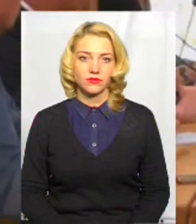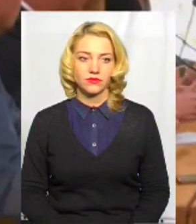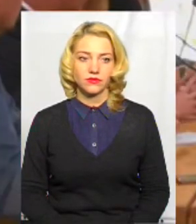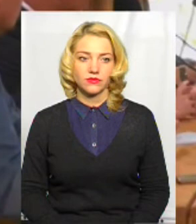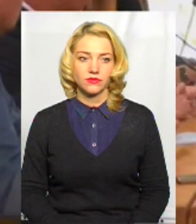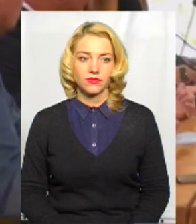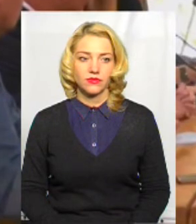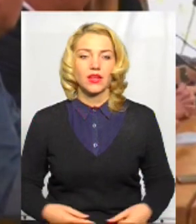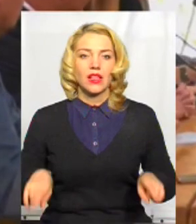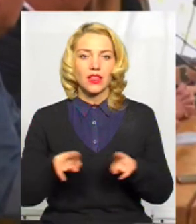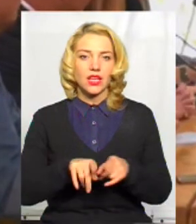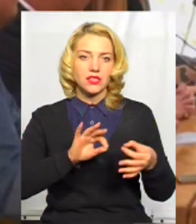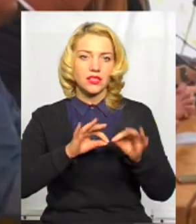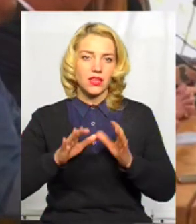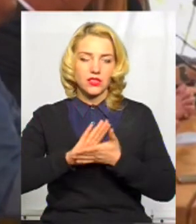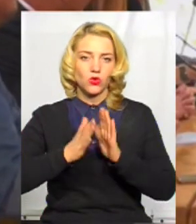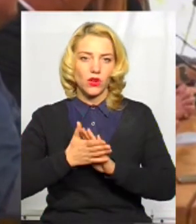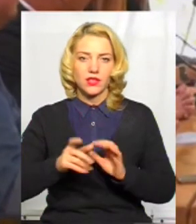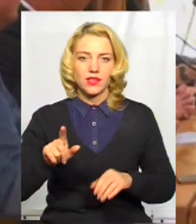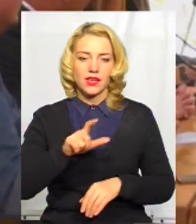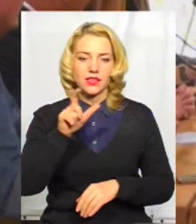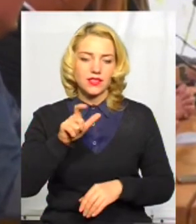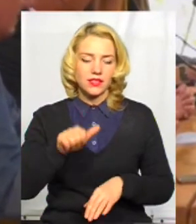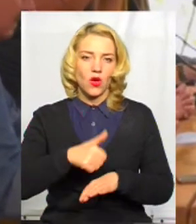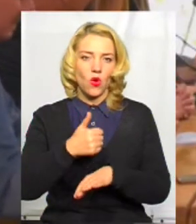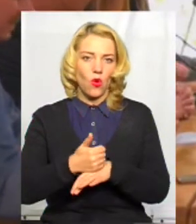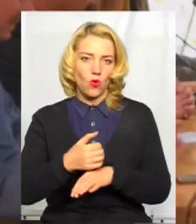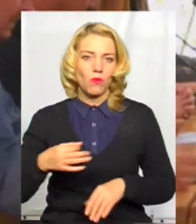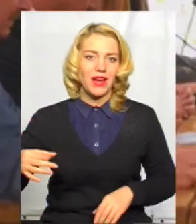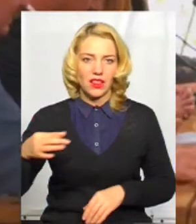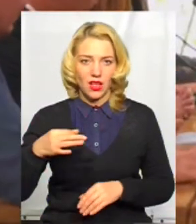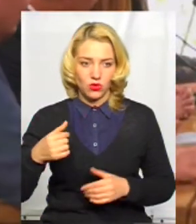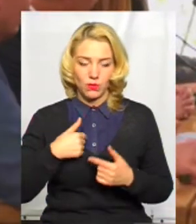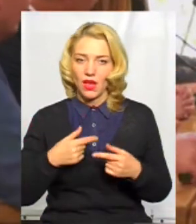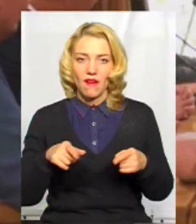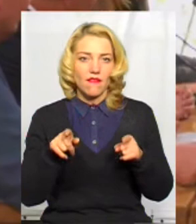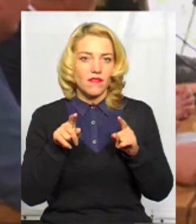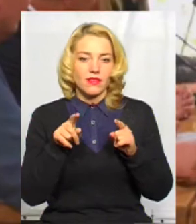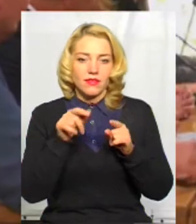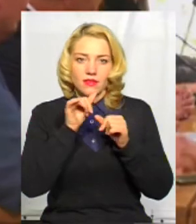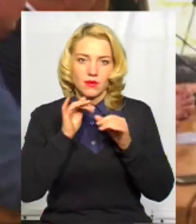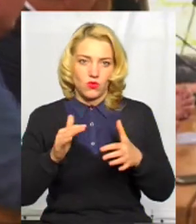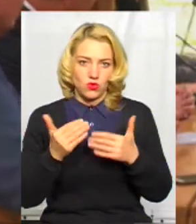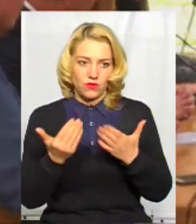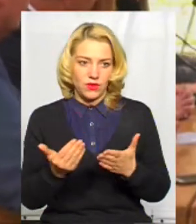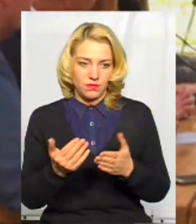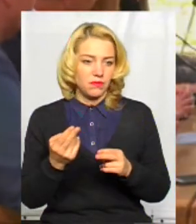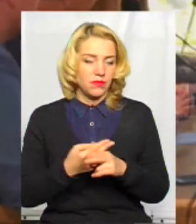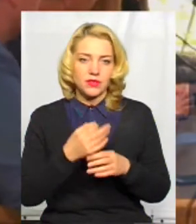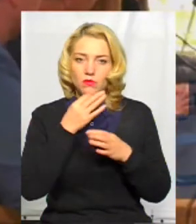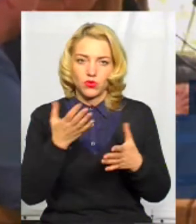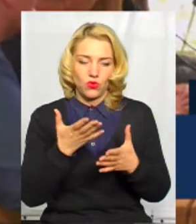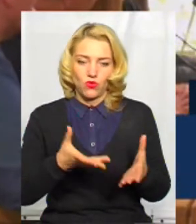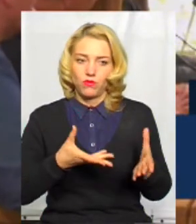Така складна ситуація з губернаторами, я вам не можу навіть, без будь-якого